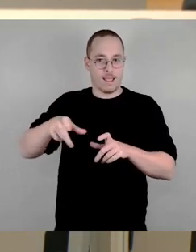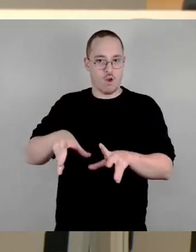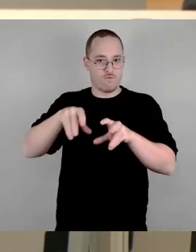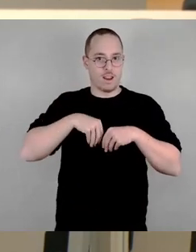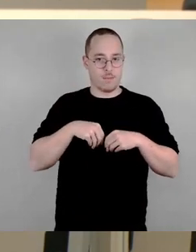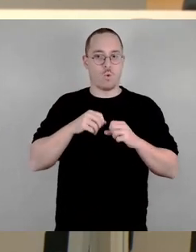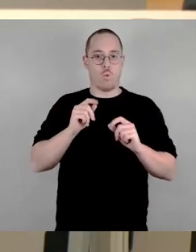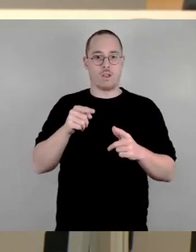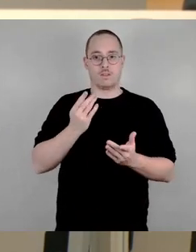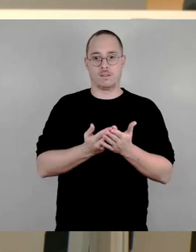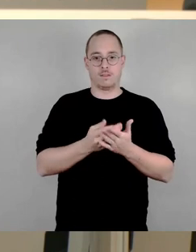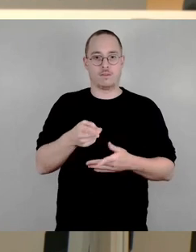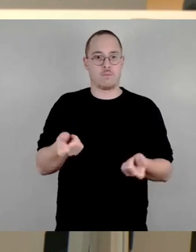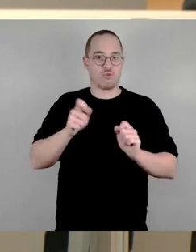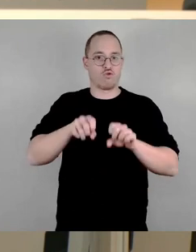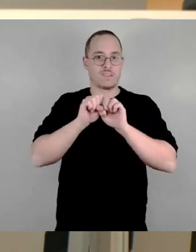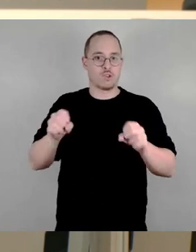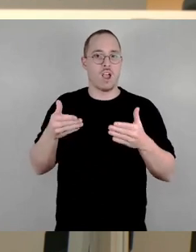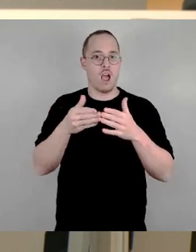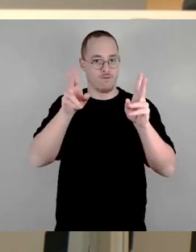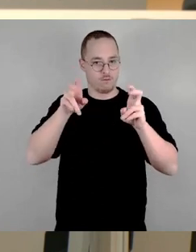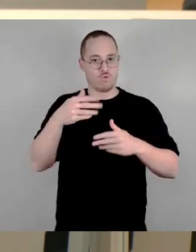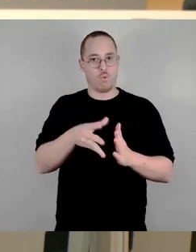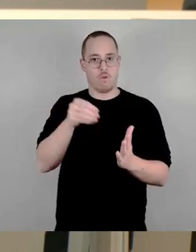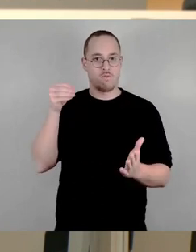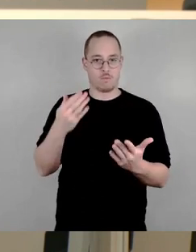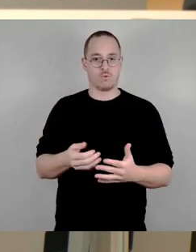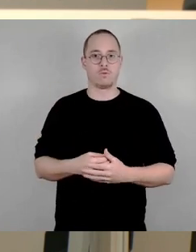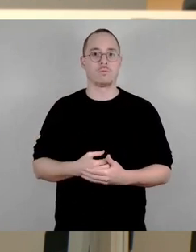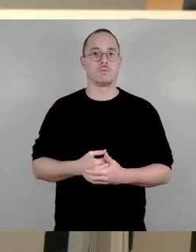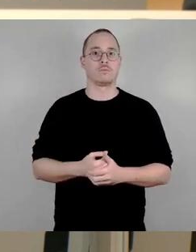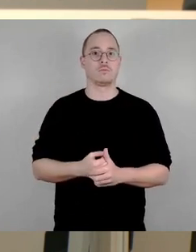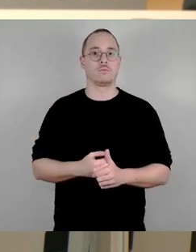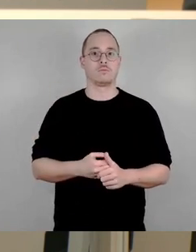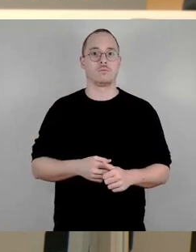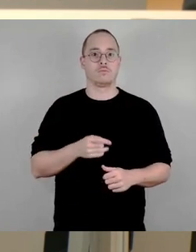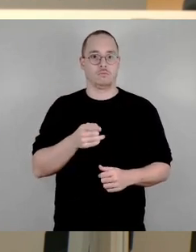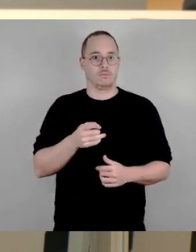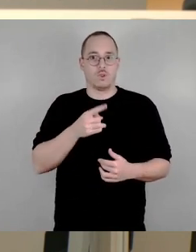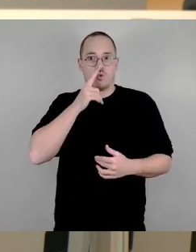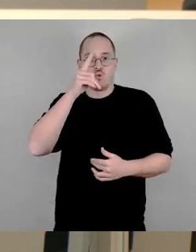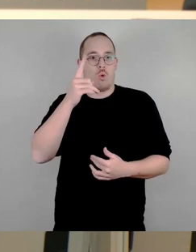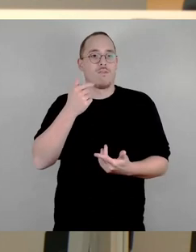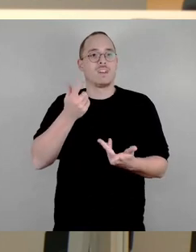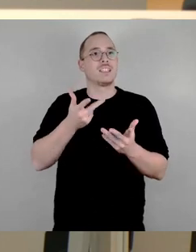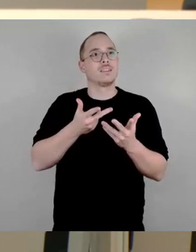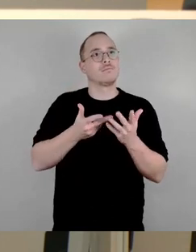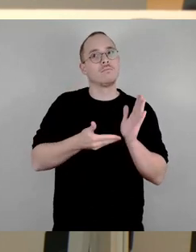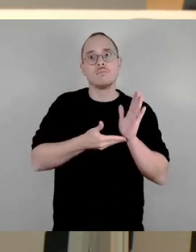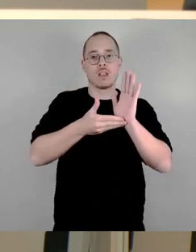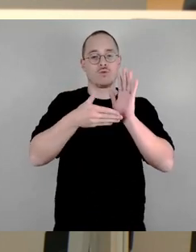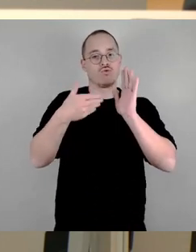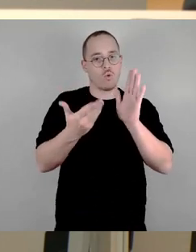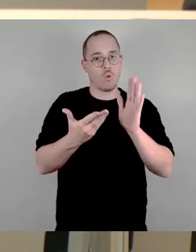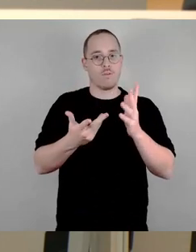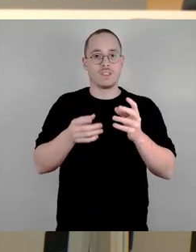Hafen ist ein konsequenzloses Lippenbekenntnis. Praktische Folgen gibt es nicht. Er ist ein symbolischer Röpser für